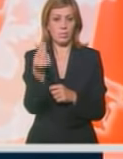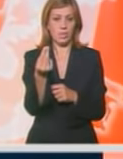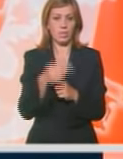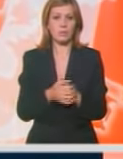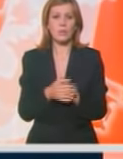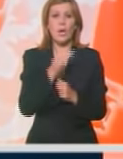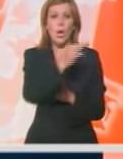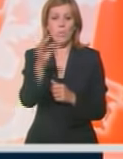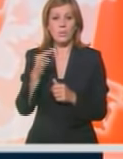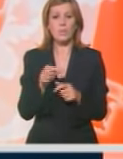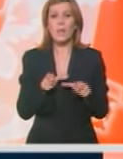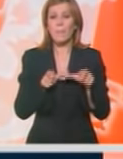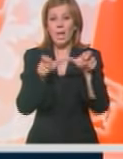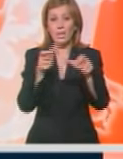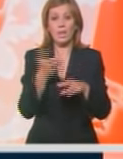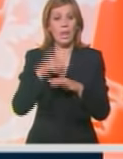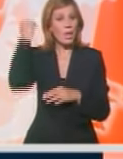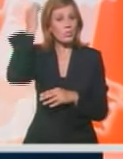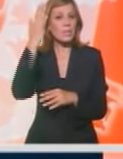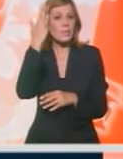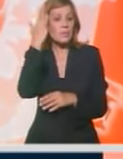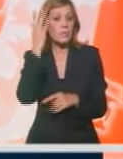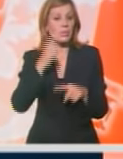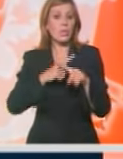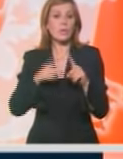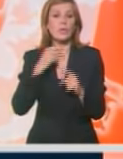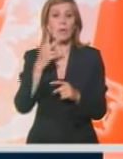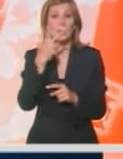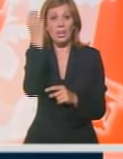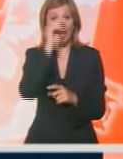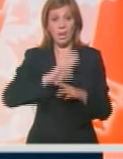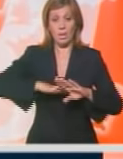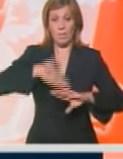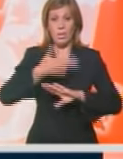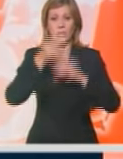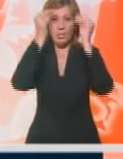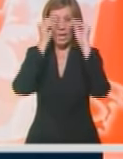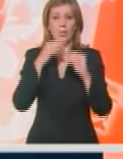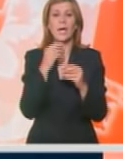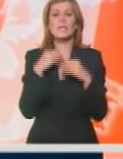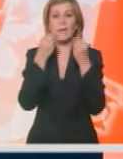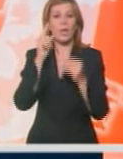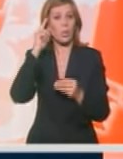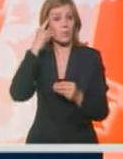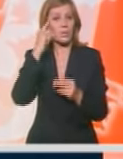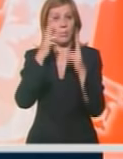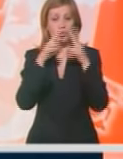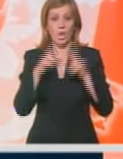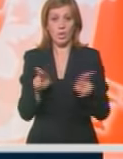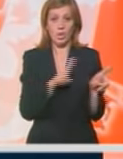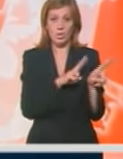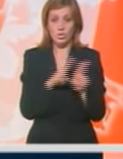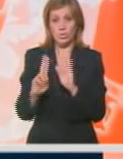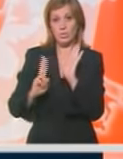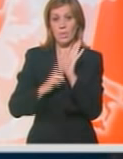Opozicione partije na Kosovu zabrinute su što ni tri nedelje posle objavljivanja Savetodavnog mišljenja Međunarodnog suda